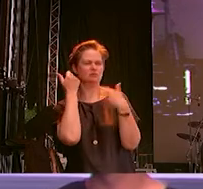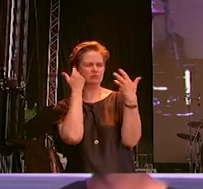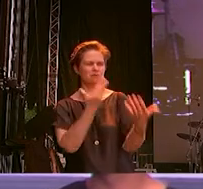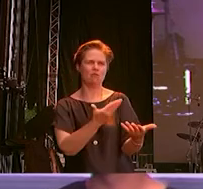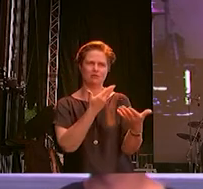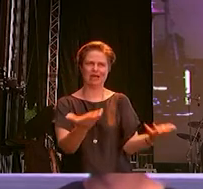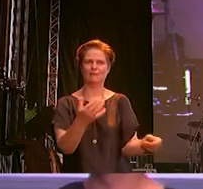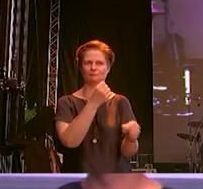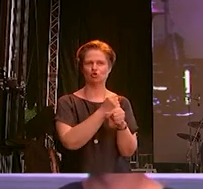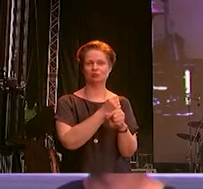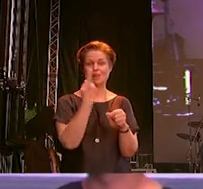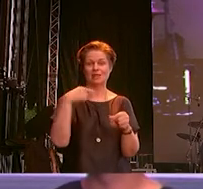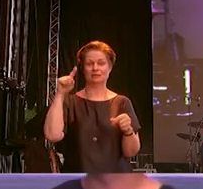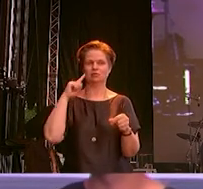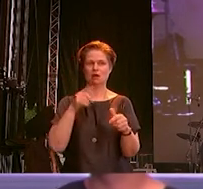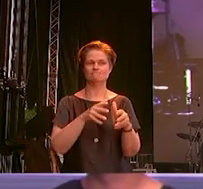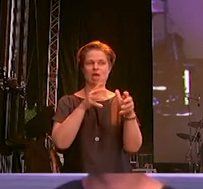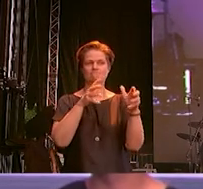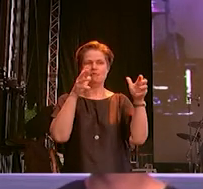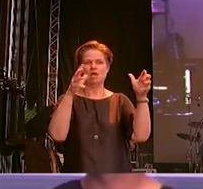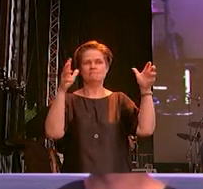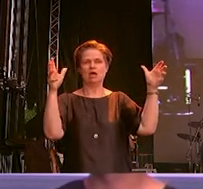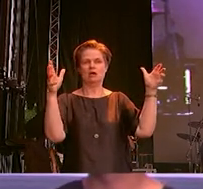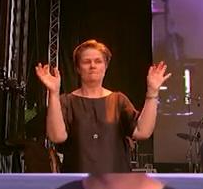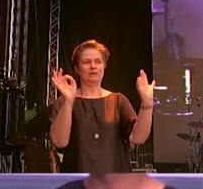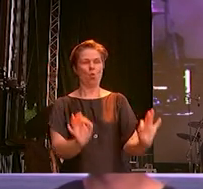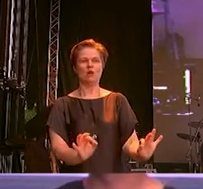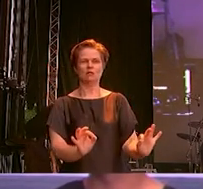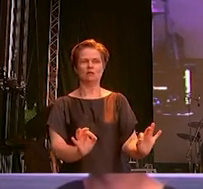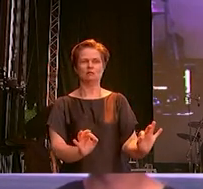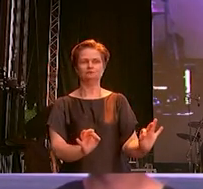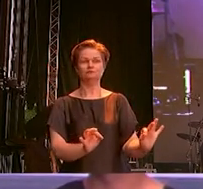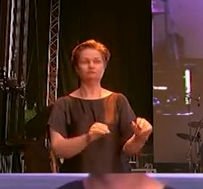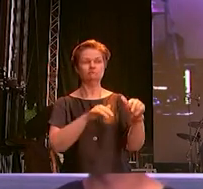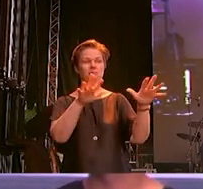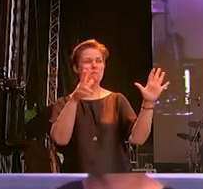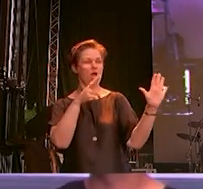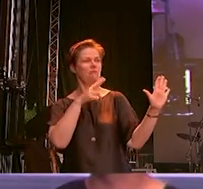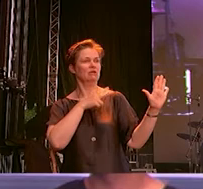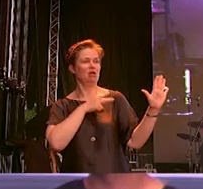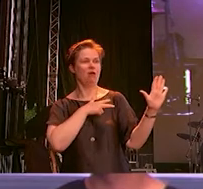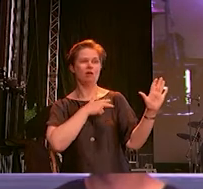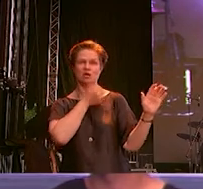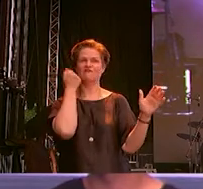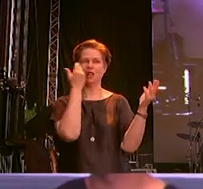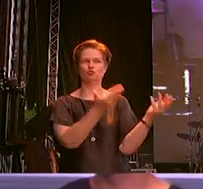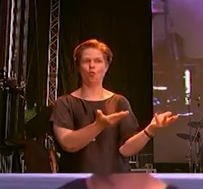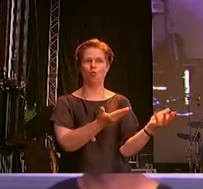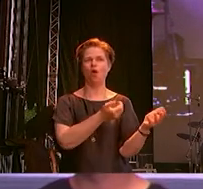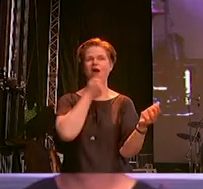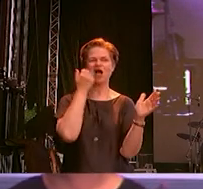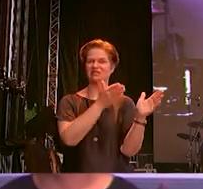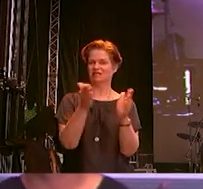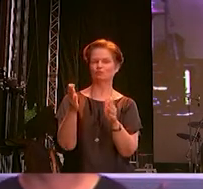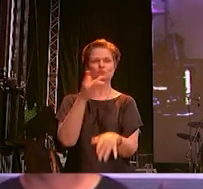Gewalt ist in den letzten Jahren größer, bedrohlicher und für viel mehr Gruppen real geworden. Für von Rassismus Betroffene,